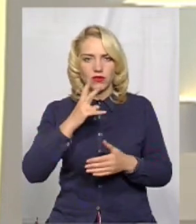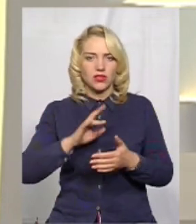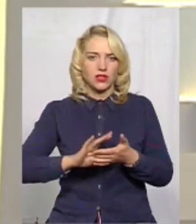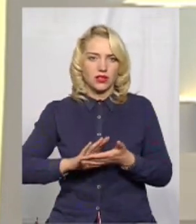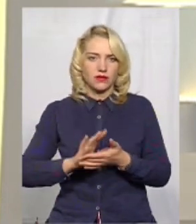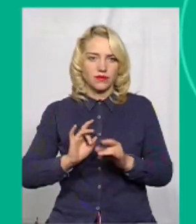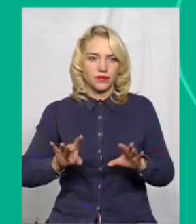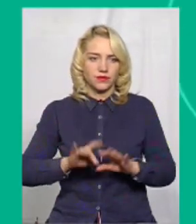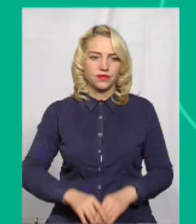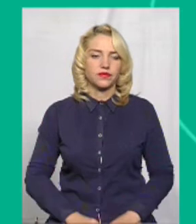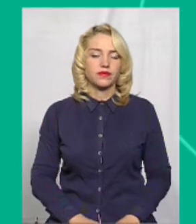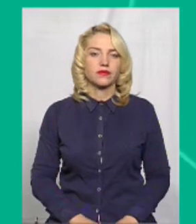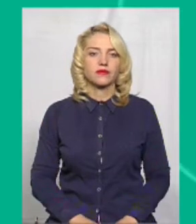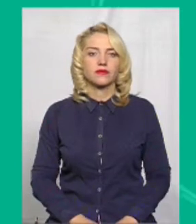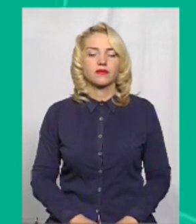продовжуємо.